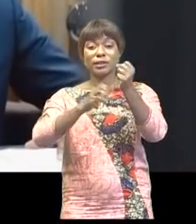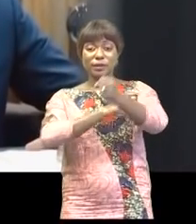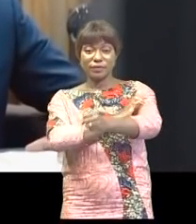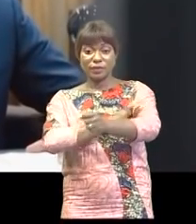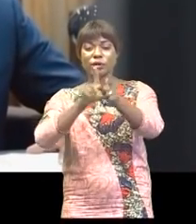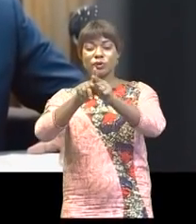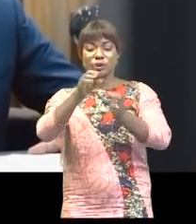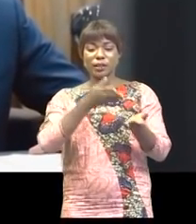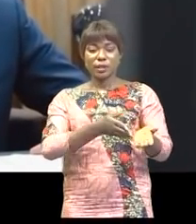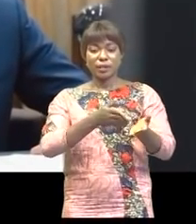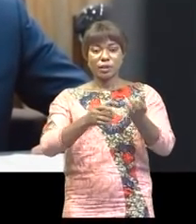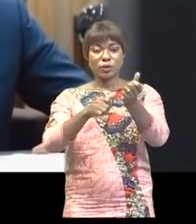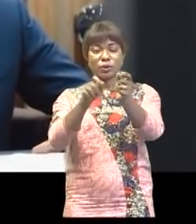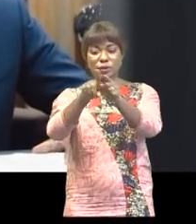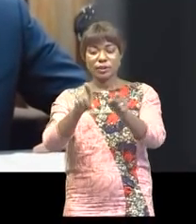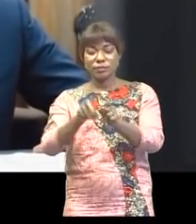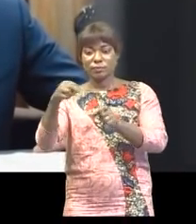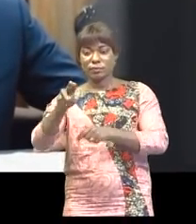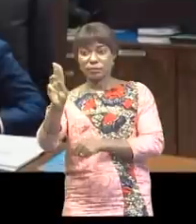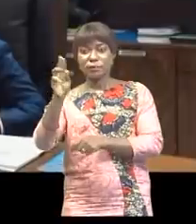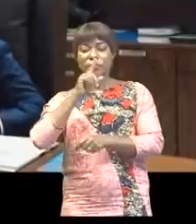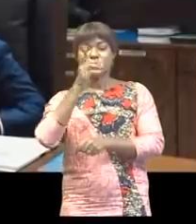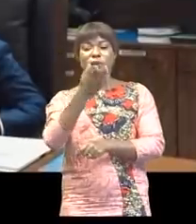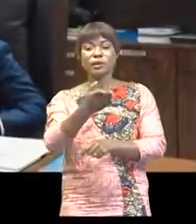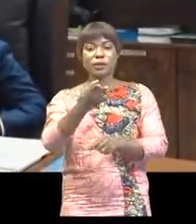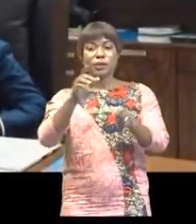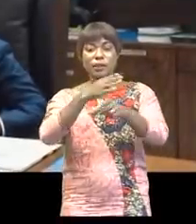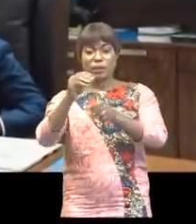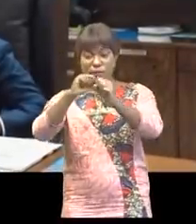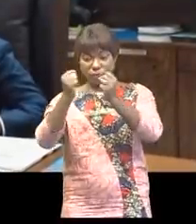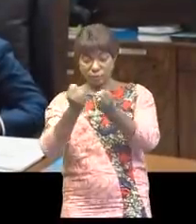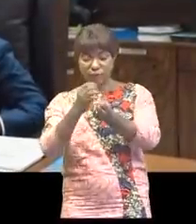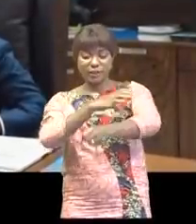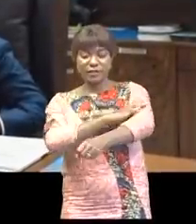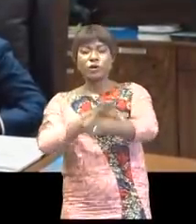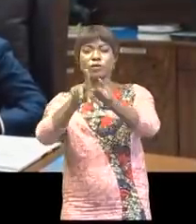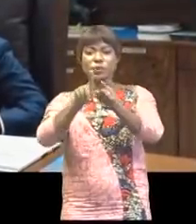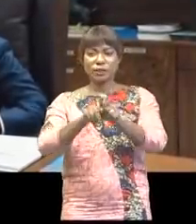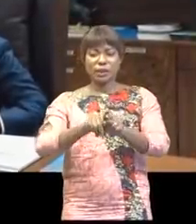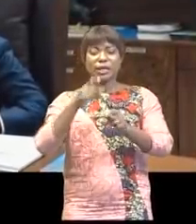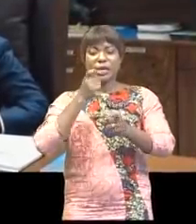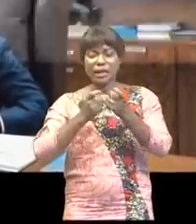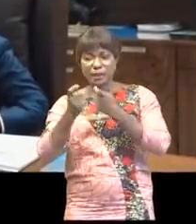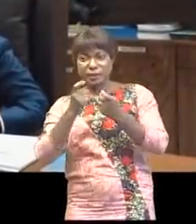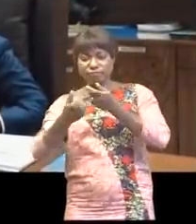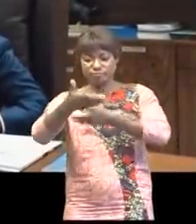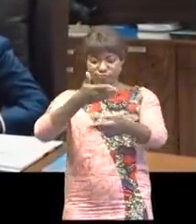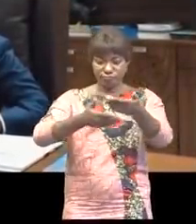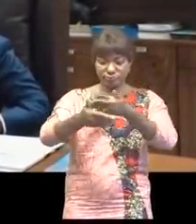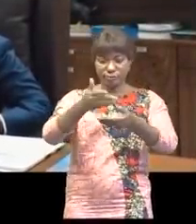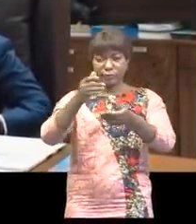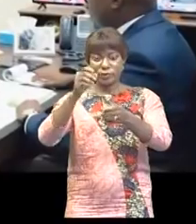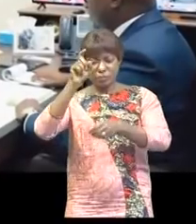les humanitaires, la MONUSCO et la société civile. Il a relevé de ces échanges